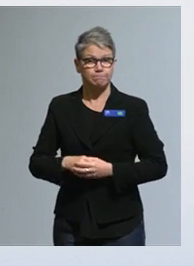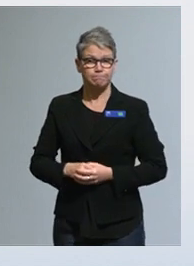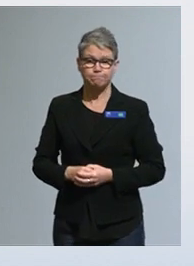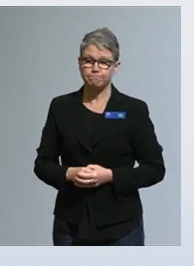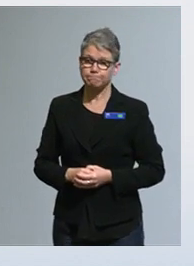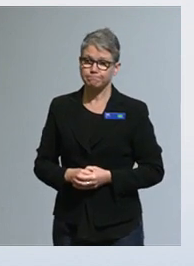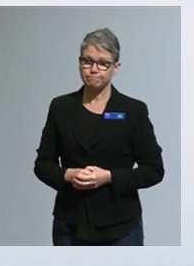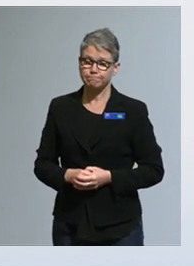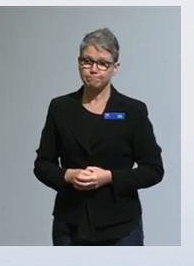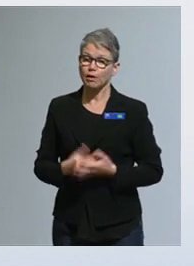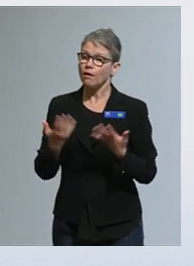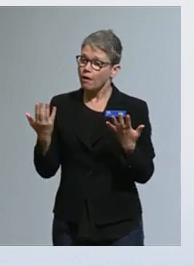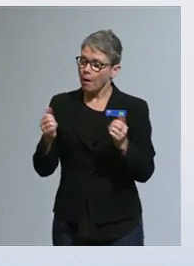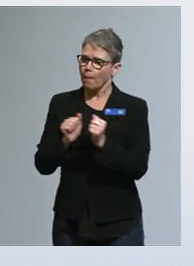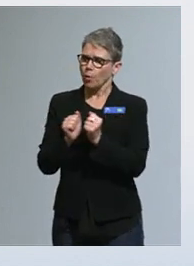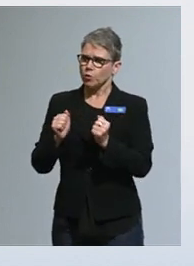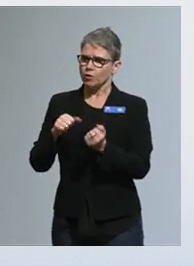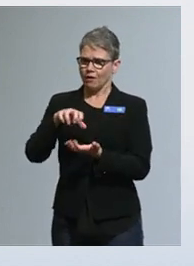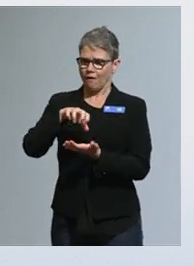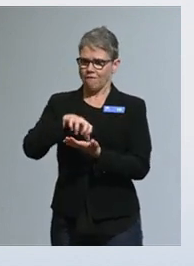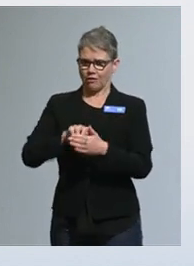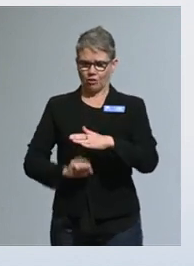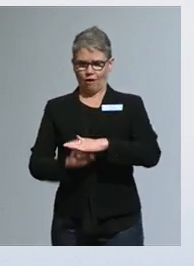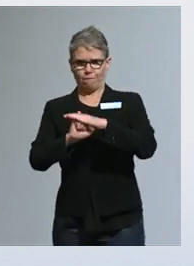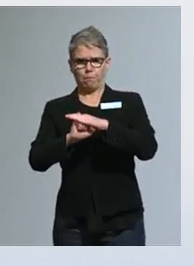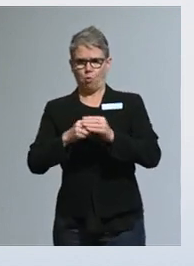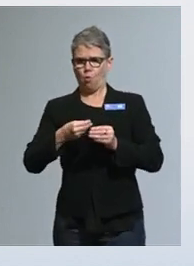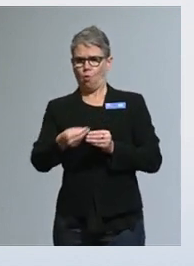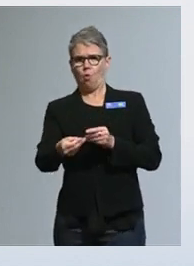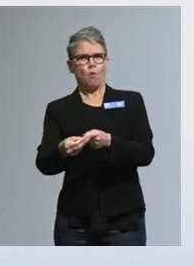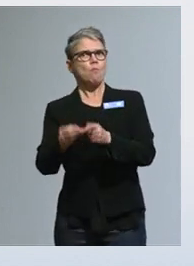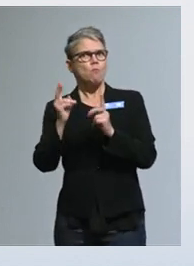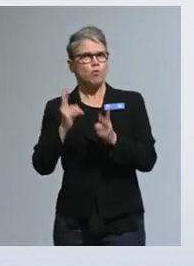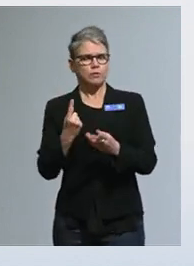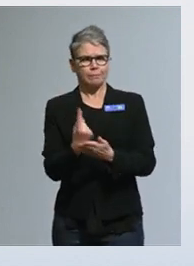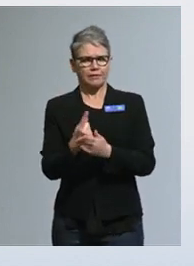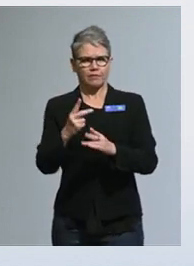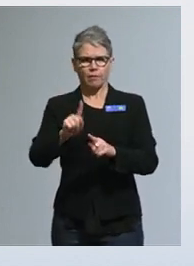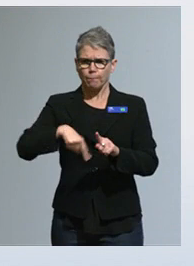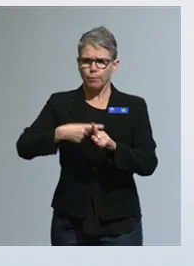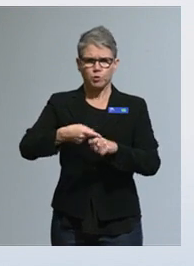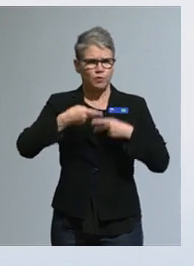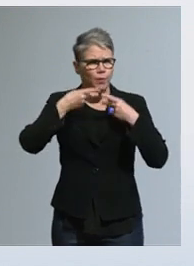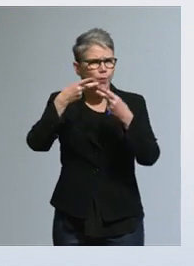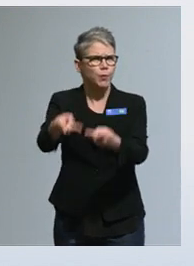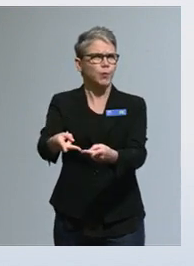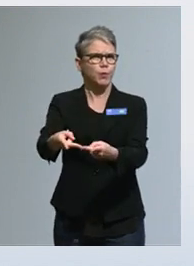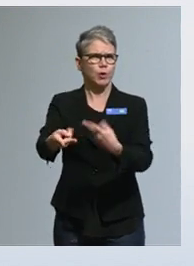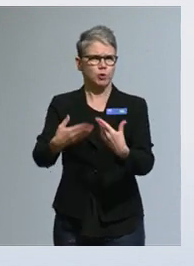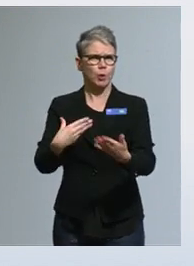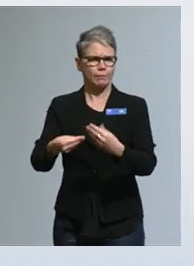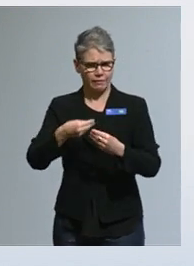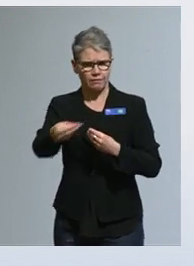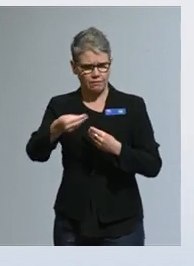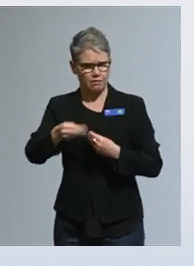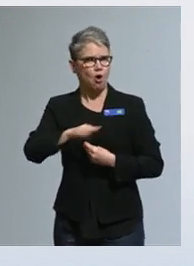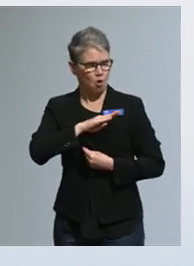Mutta valtioavustuksilla tuetaan myös merkittävää pysyväisluonteista ja pitkäjänteistä toimintaa.